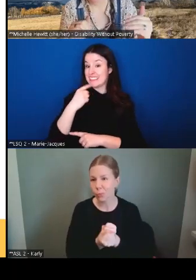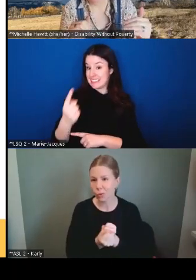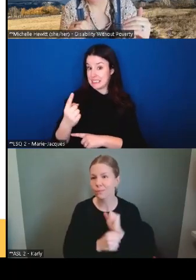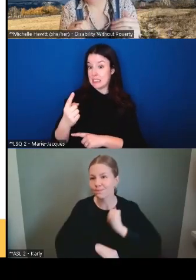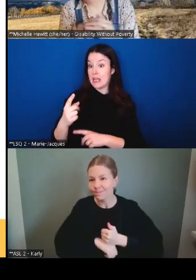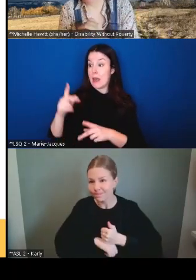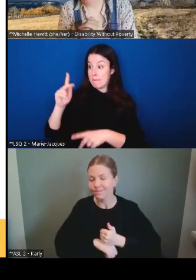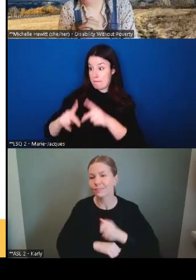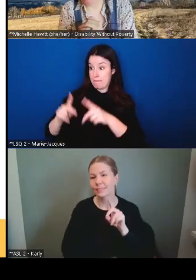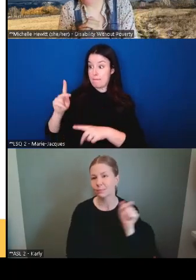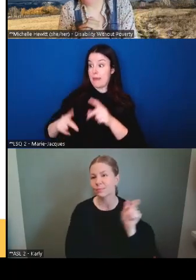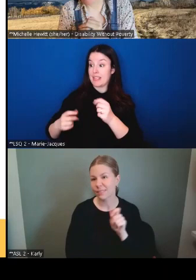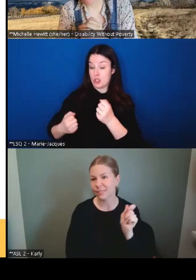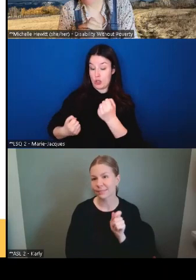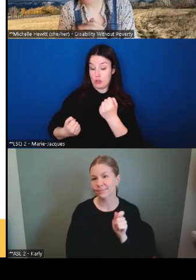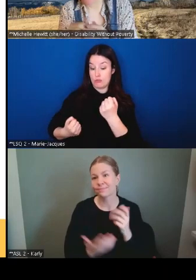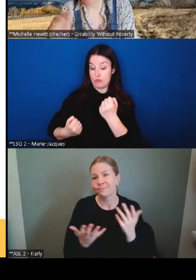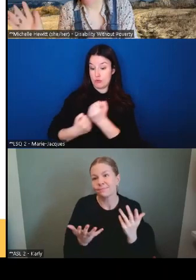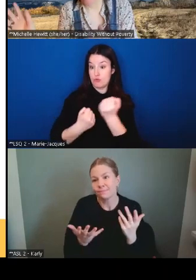soutenu cette prestation